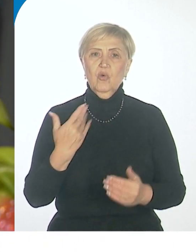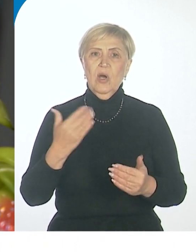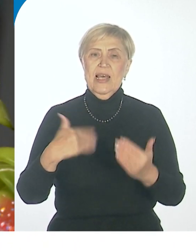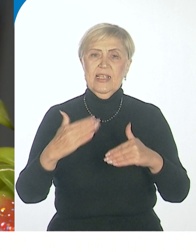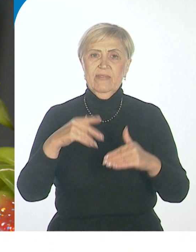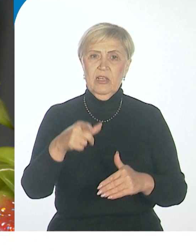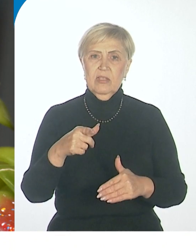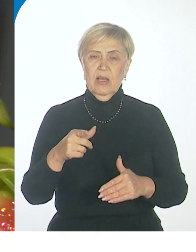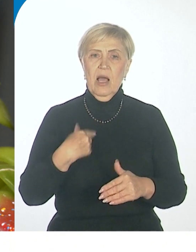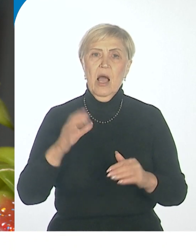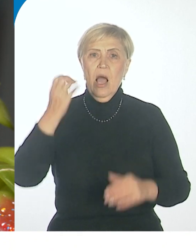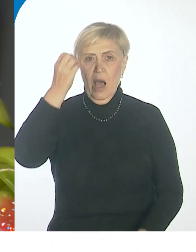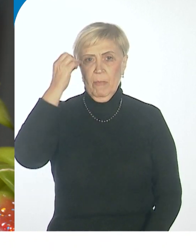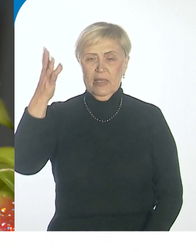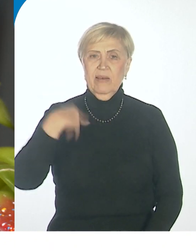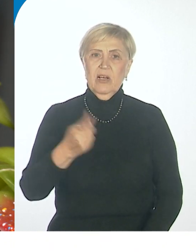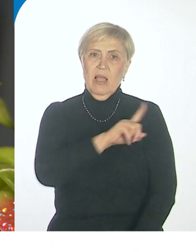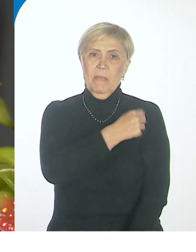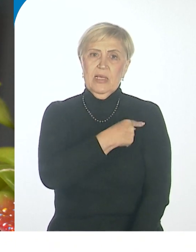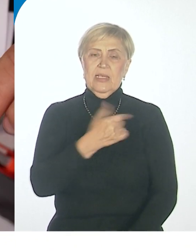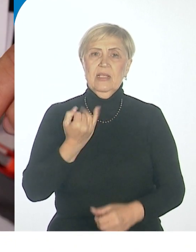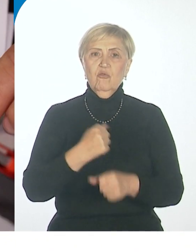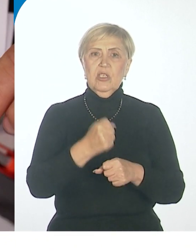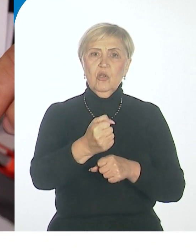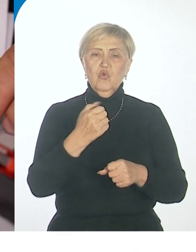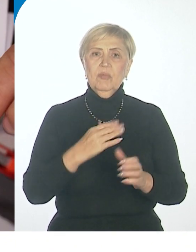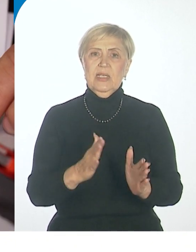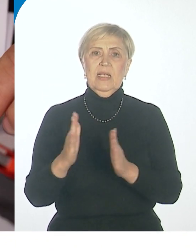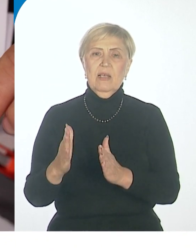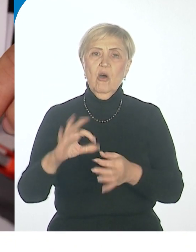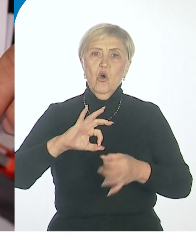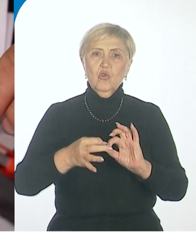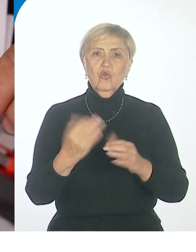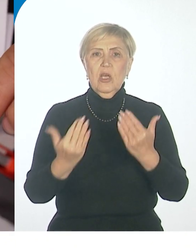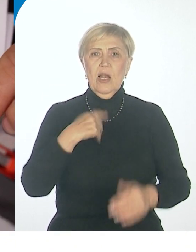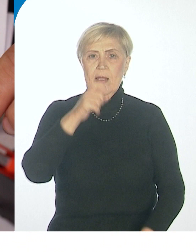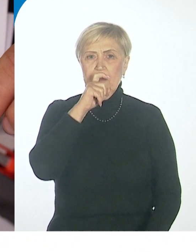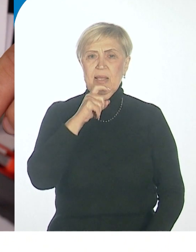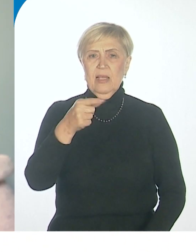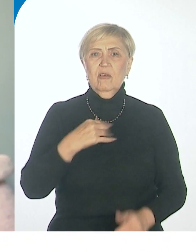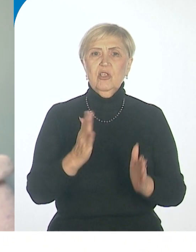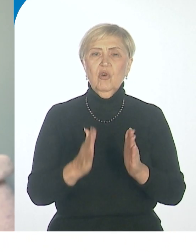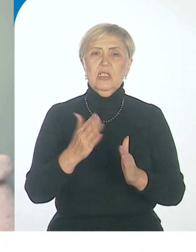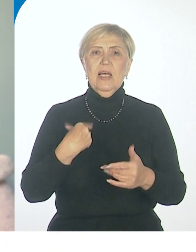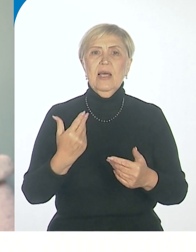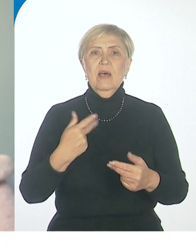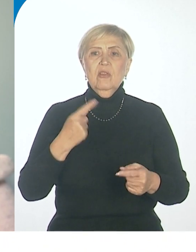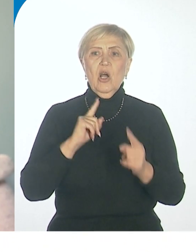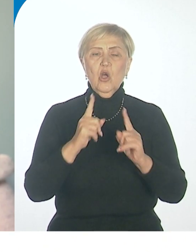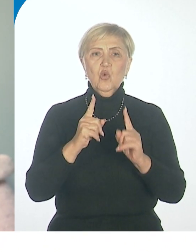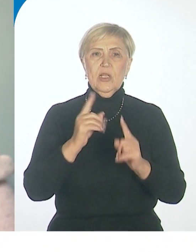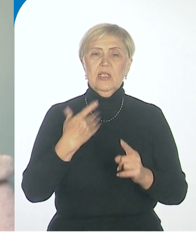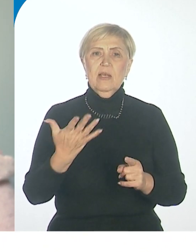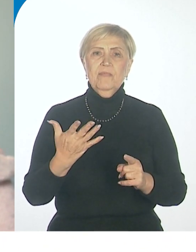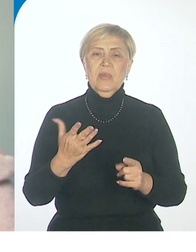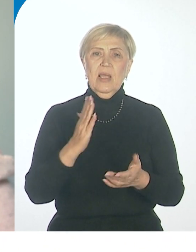пути. Образование, медицина, доступная среда. В сложной или просто непонятной ситуации для консультации открыт пункт «Семейные